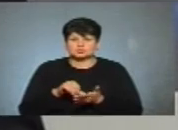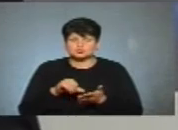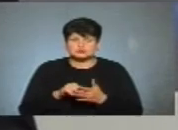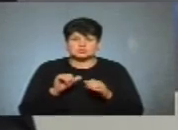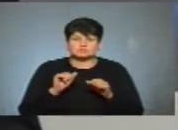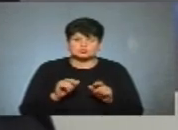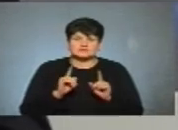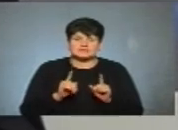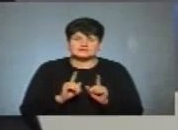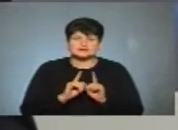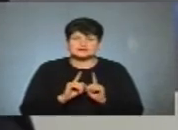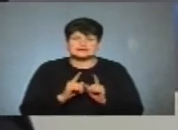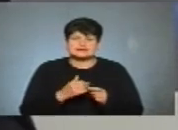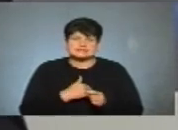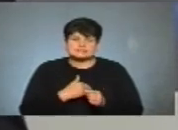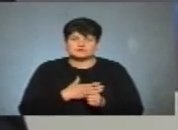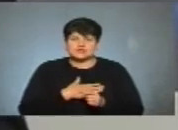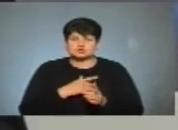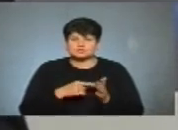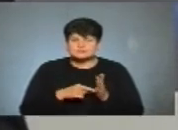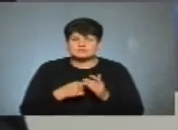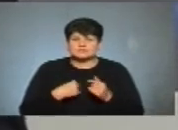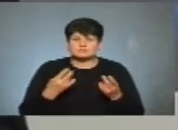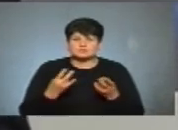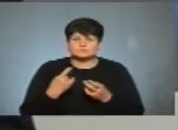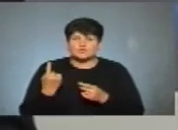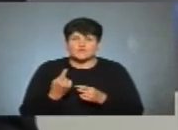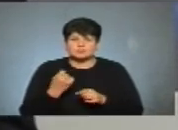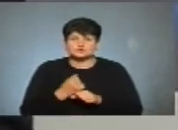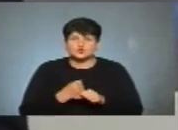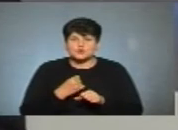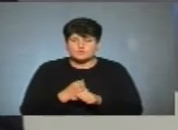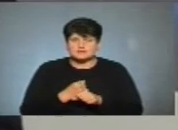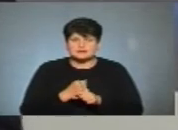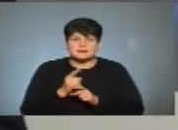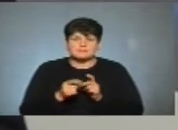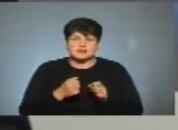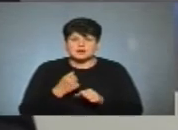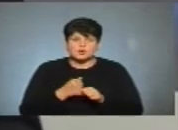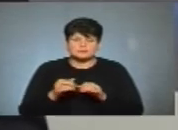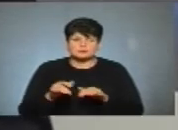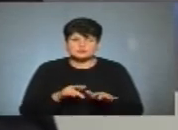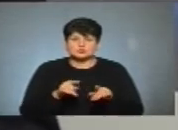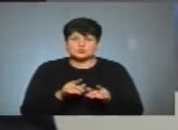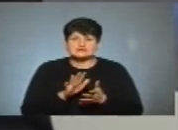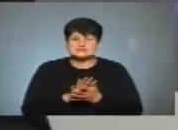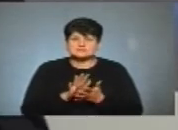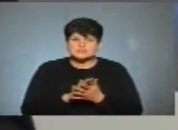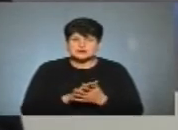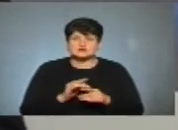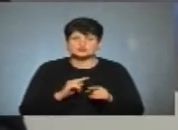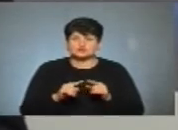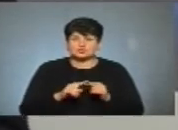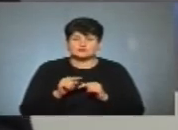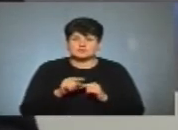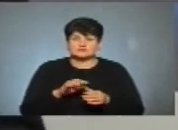навіть ініціативою нашого міста, нам треба в області робити якраз переробний процес того сміття, тому що ми скоро в